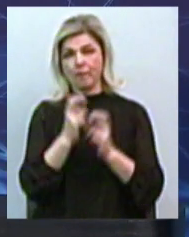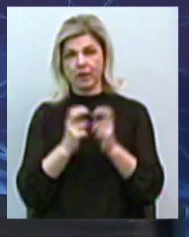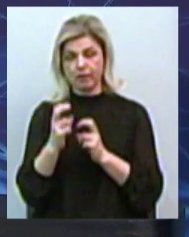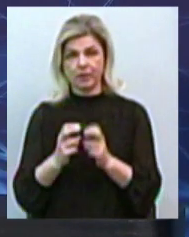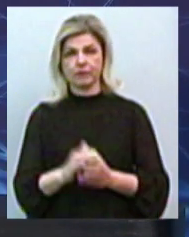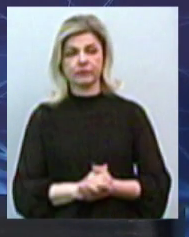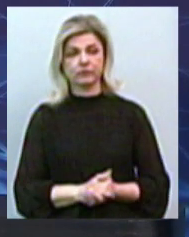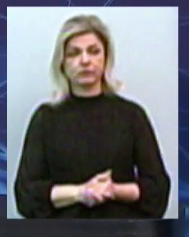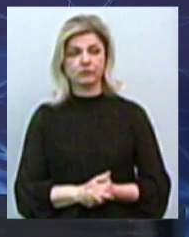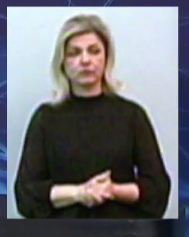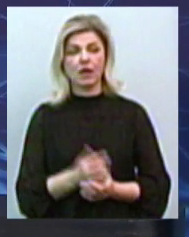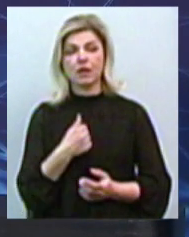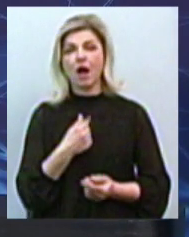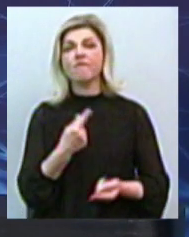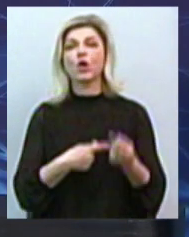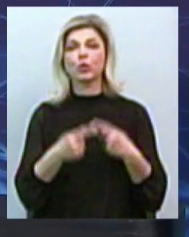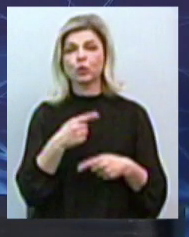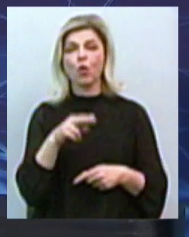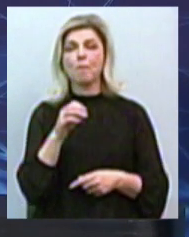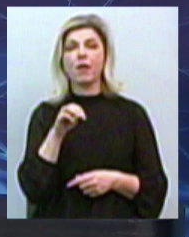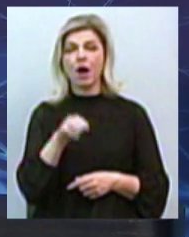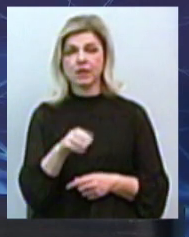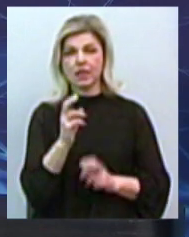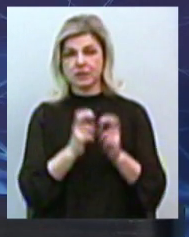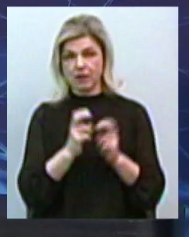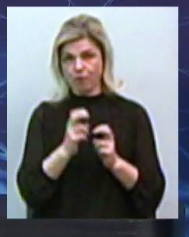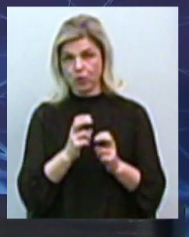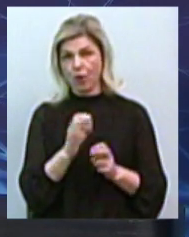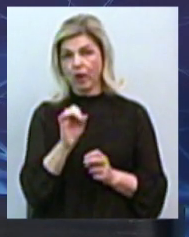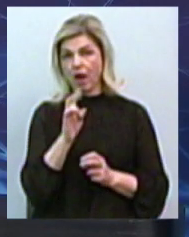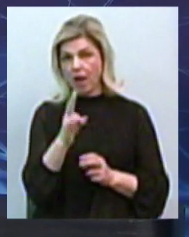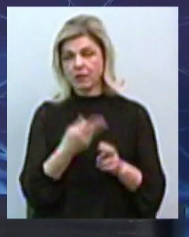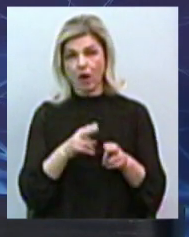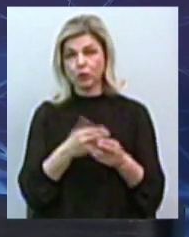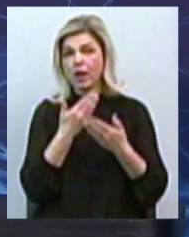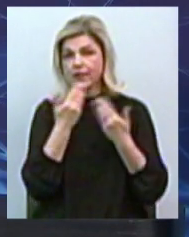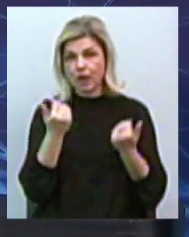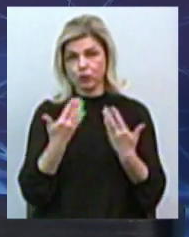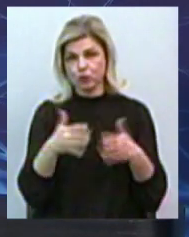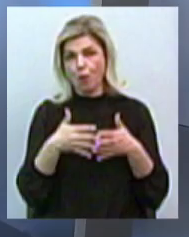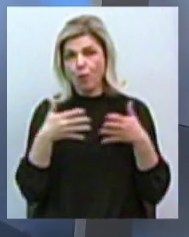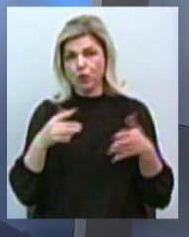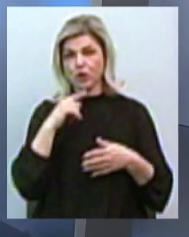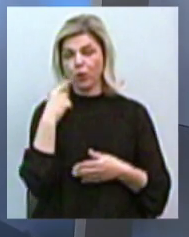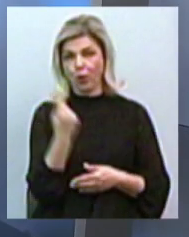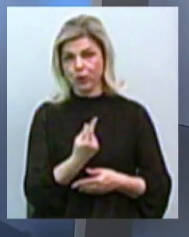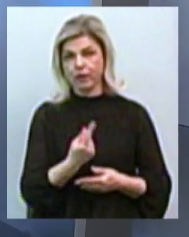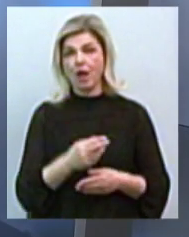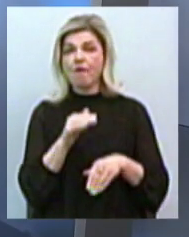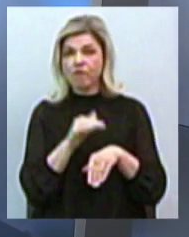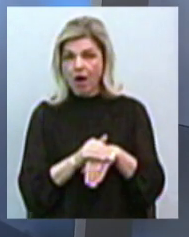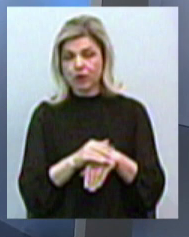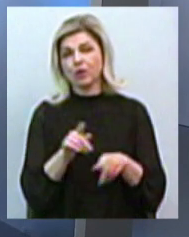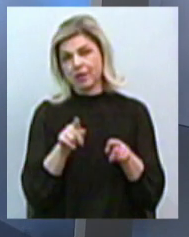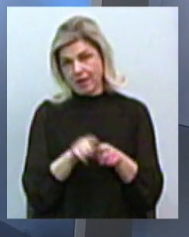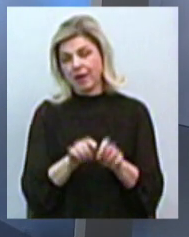можна повернутися до майна ПАТ МСЗ «Океан», котре вже не існує більше року? Можна? Ну, по факту, ми бачимо, що таке